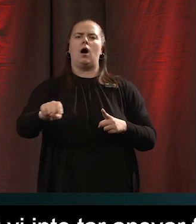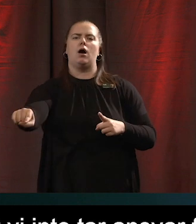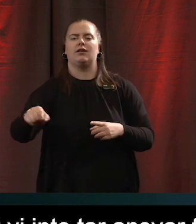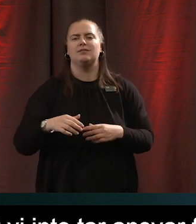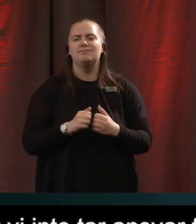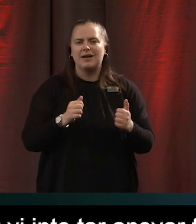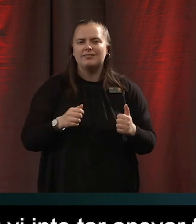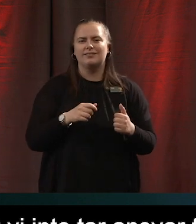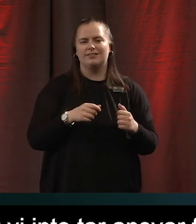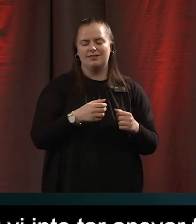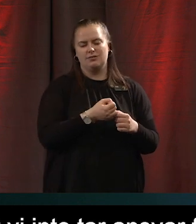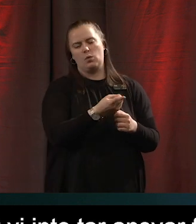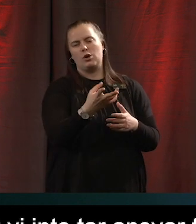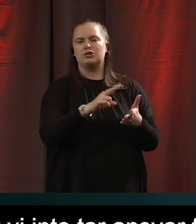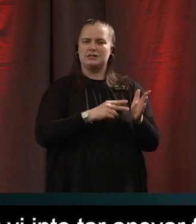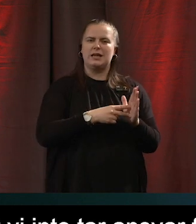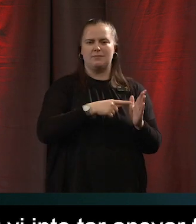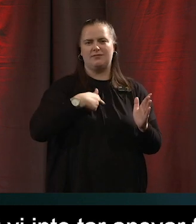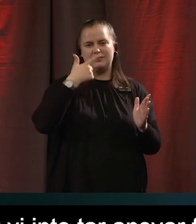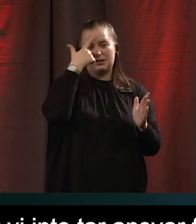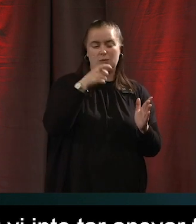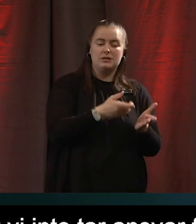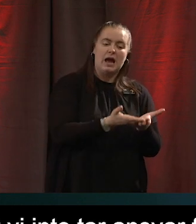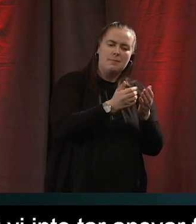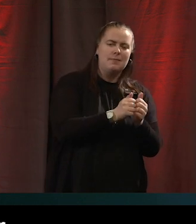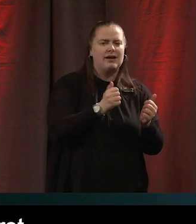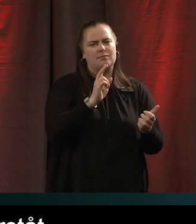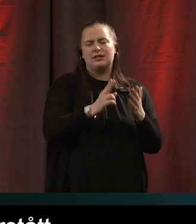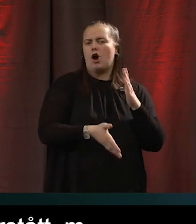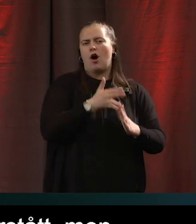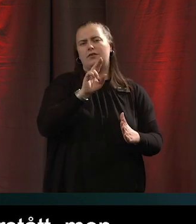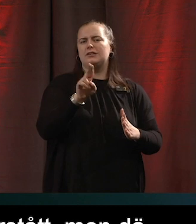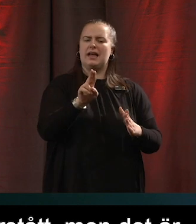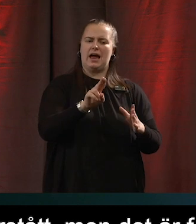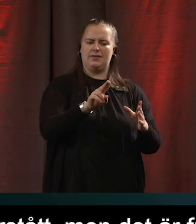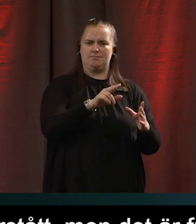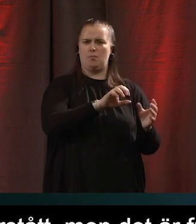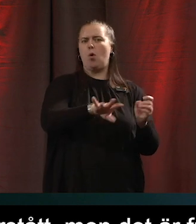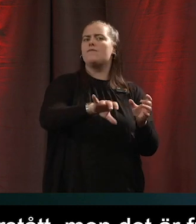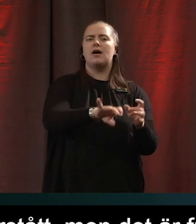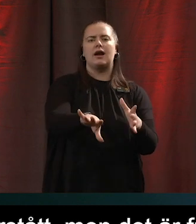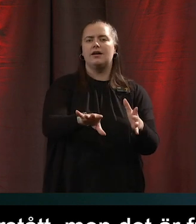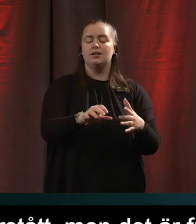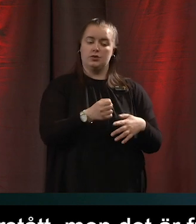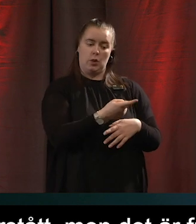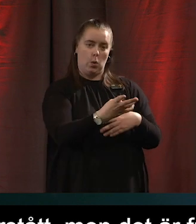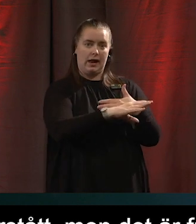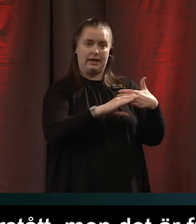hjälpa men det är lite grann frågan om när påverkan kan komma in. Vissa gränssnitt har ju någon sorts